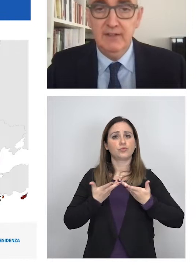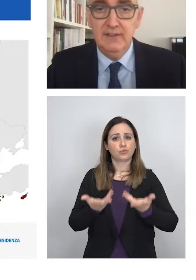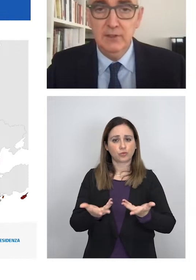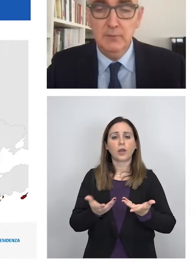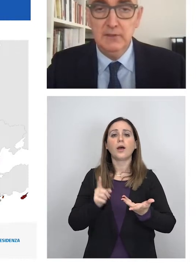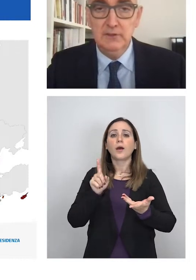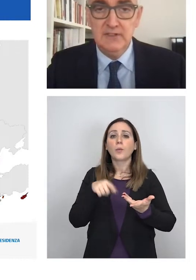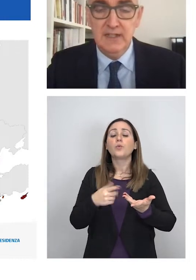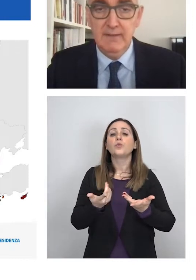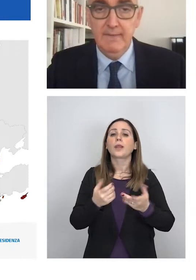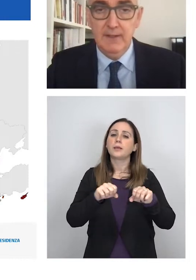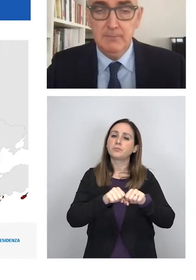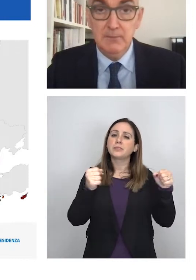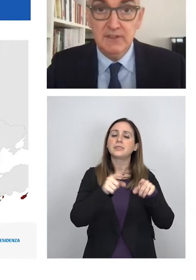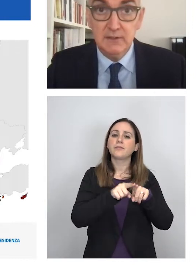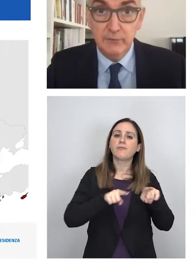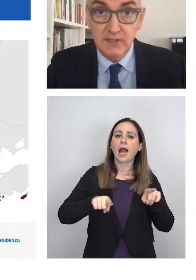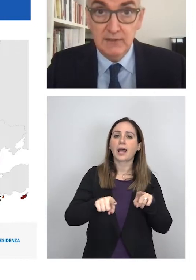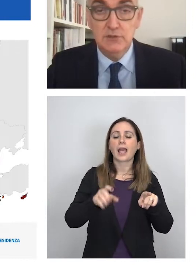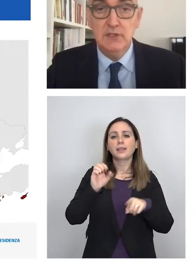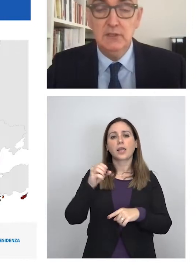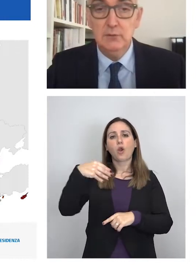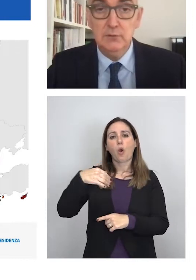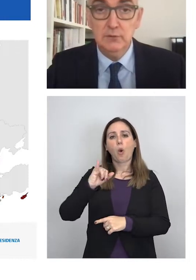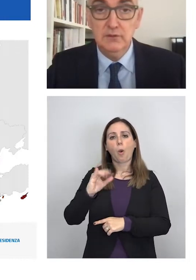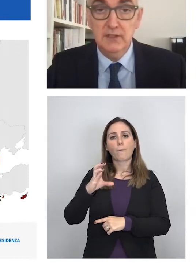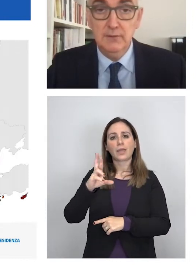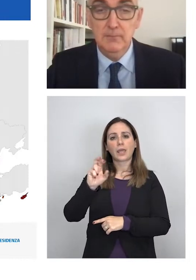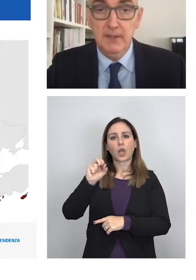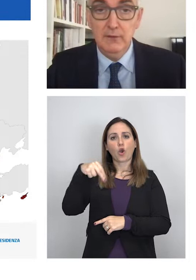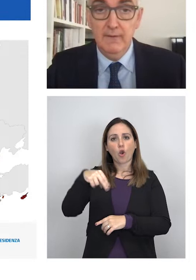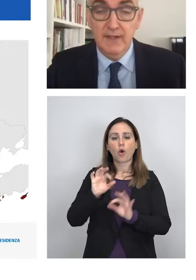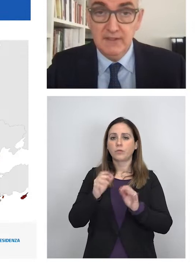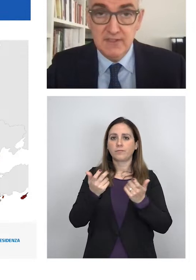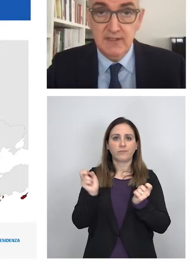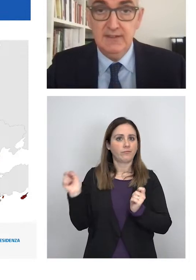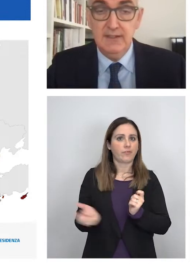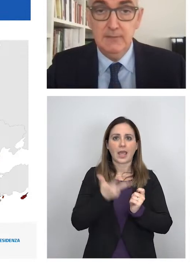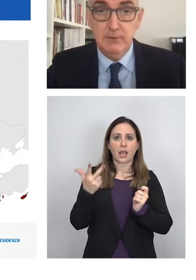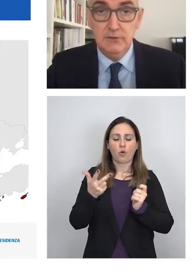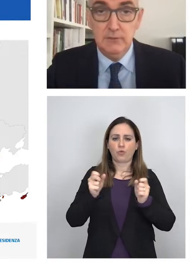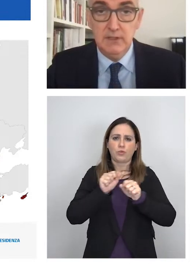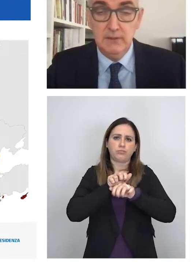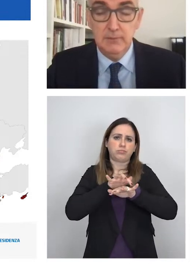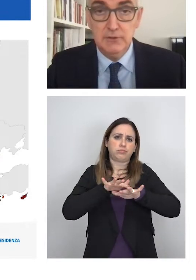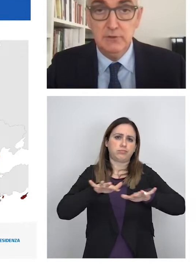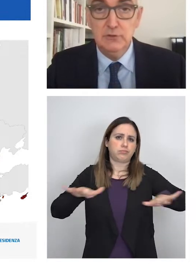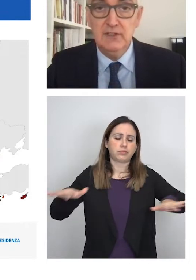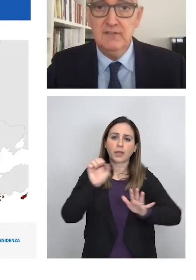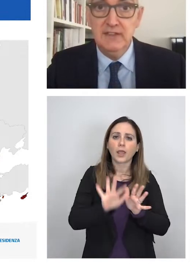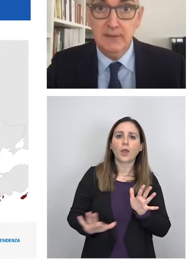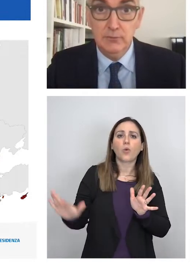dalla variante Omicron che sta rapidamente diffondendosi in tutto il continente europeo ed è destinata nelle prossimi